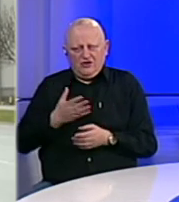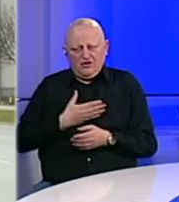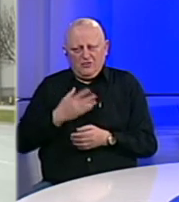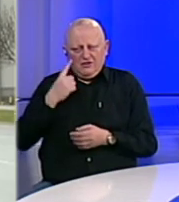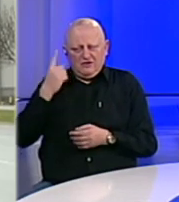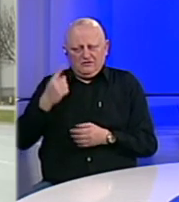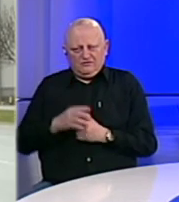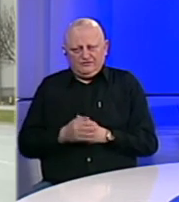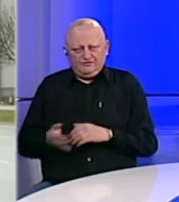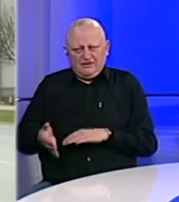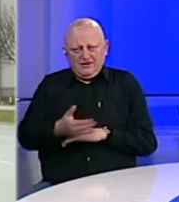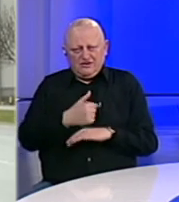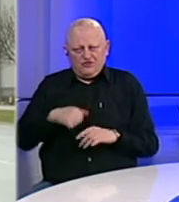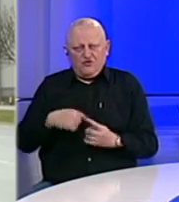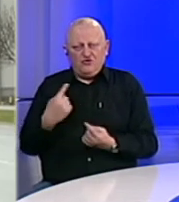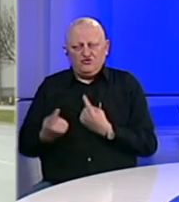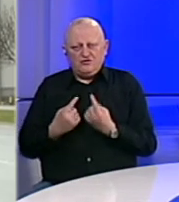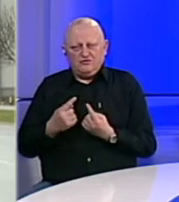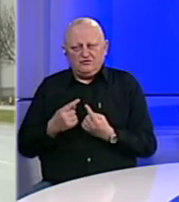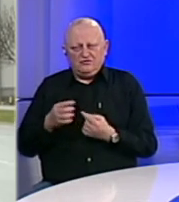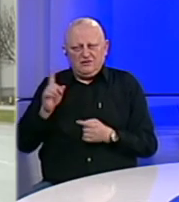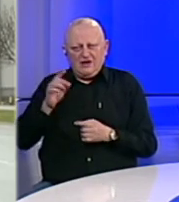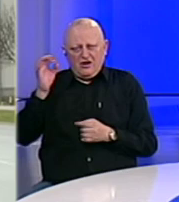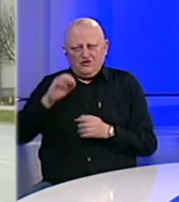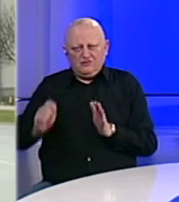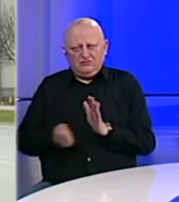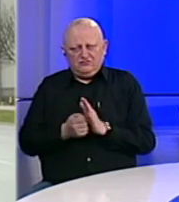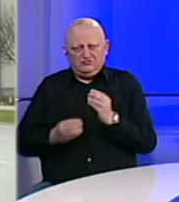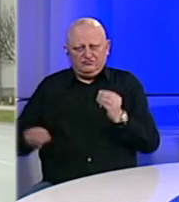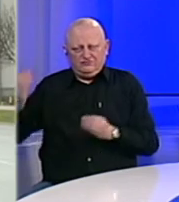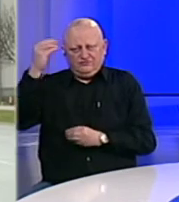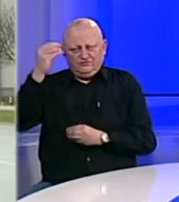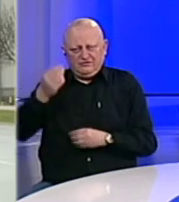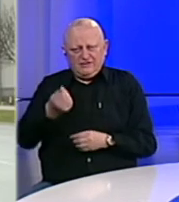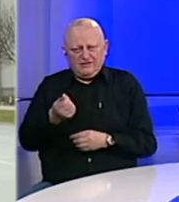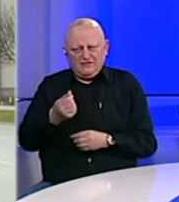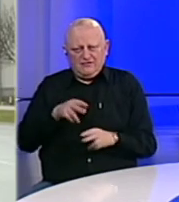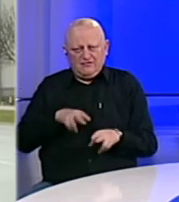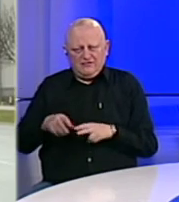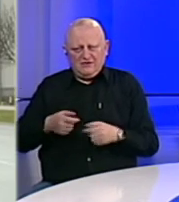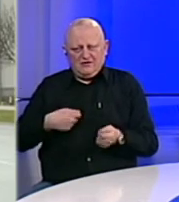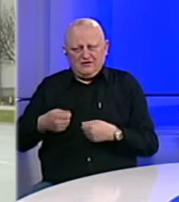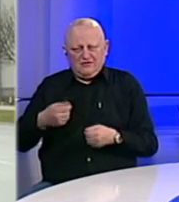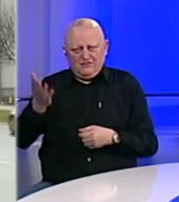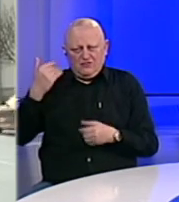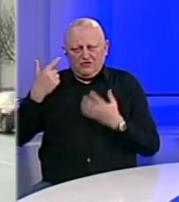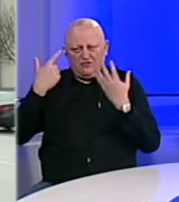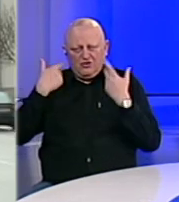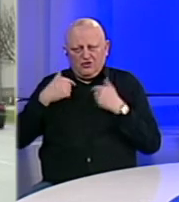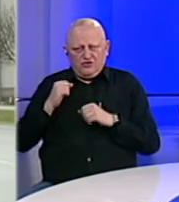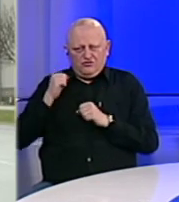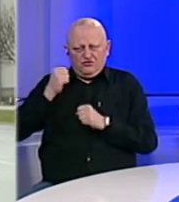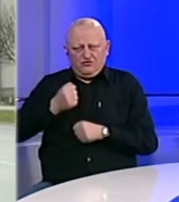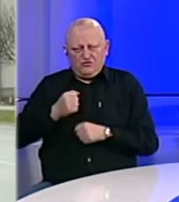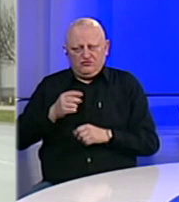ideju da iskoriste ovu situaciju, da neosnovano vrše povećanje cijena. Vidjeli smo da je Ministarstvo trgovine protekle sedmice